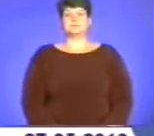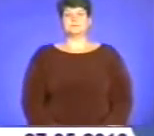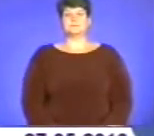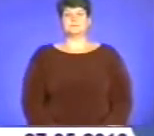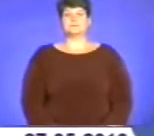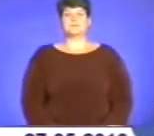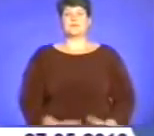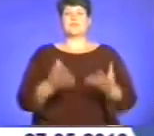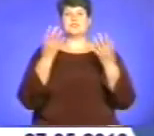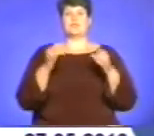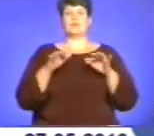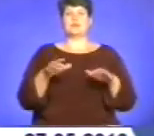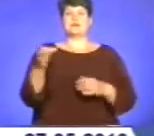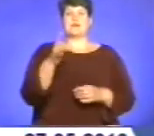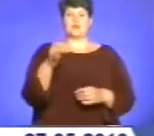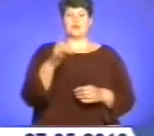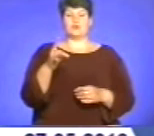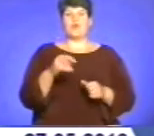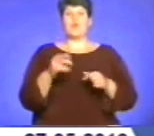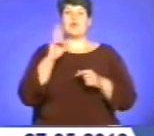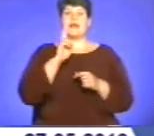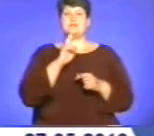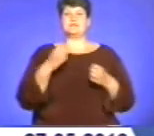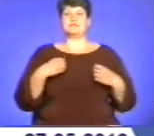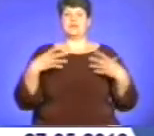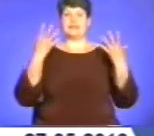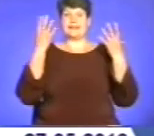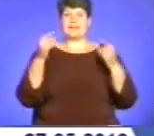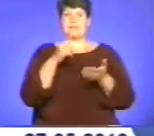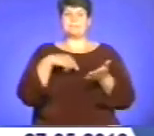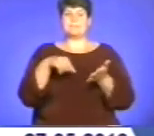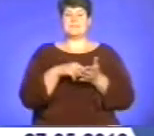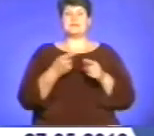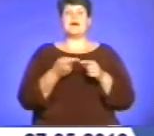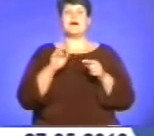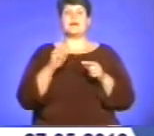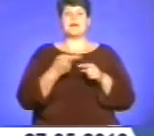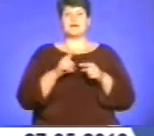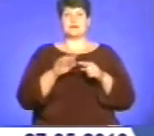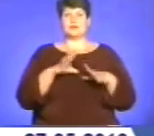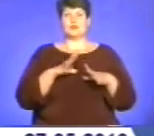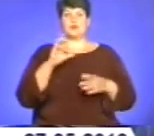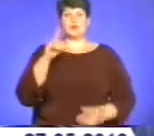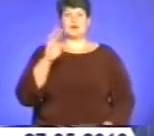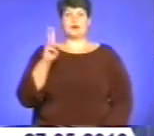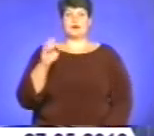І ще події з районів. У Кременці відсвяткували дань міста. Як це було, телефоном Зоя Карп'юк.